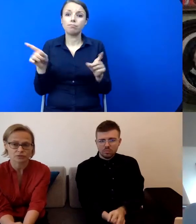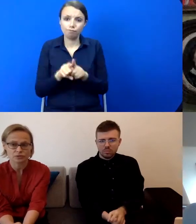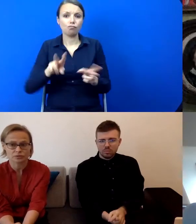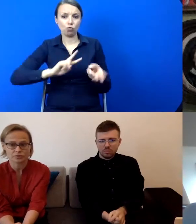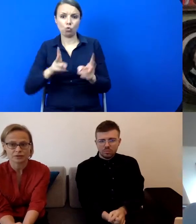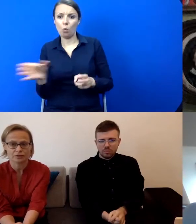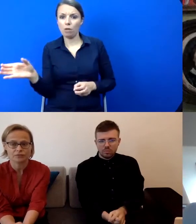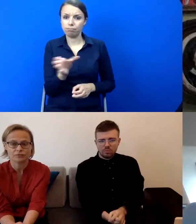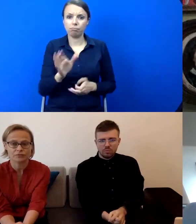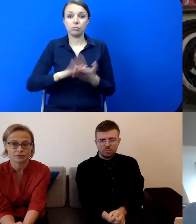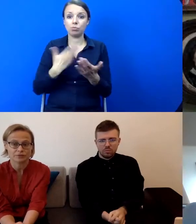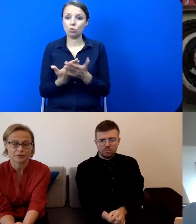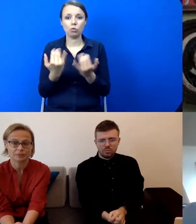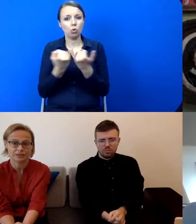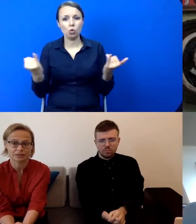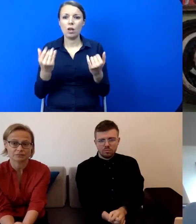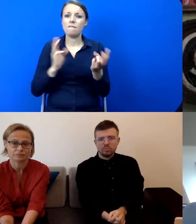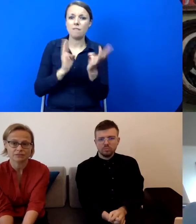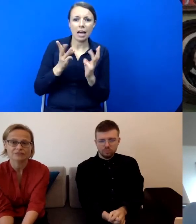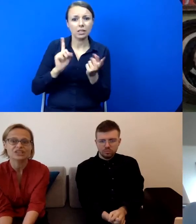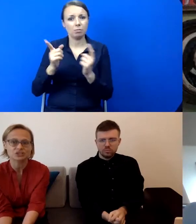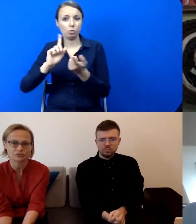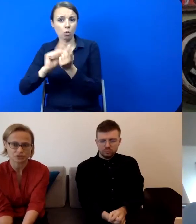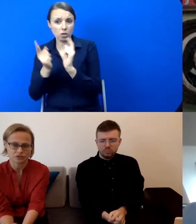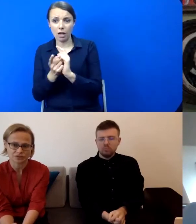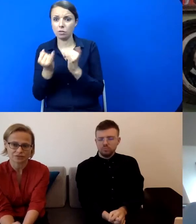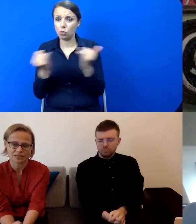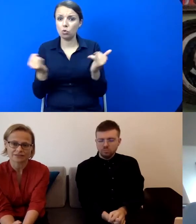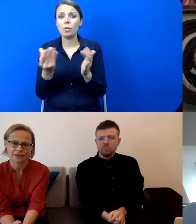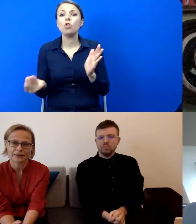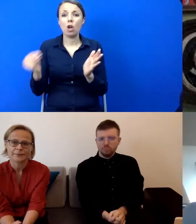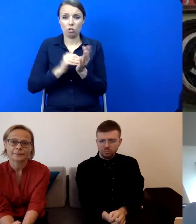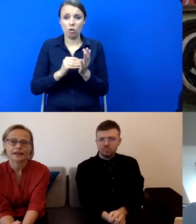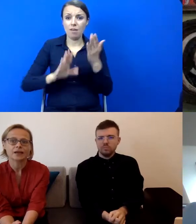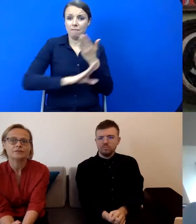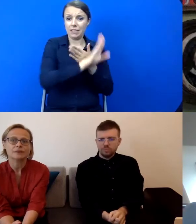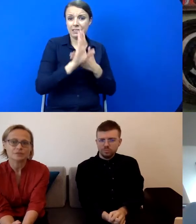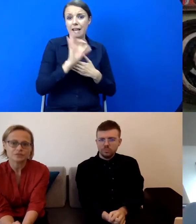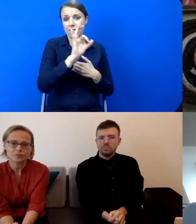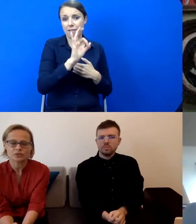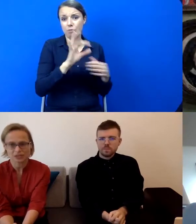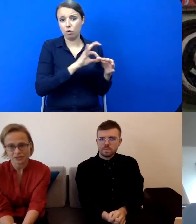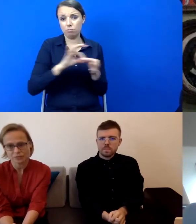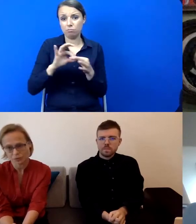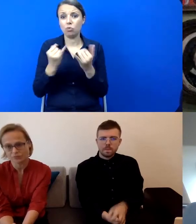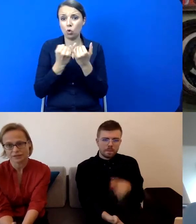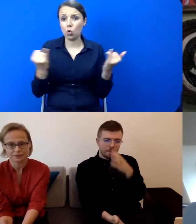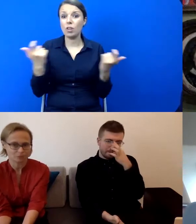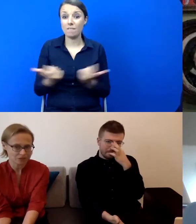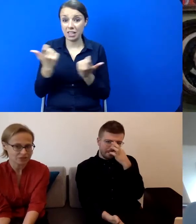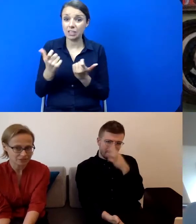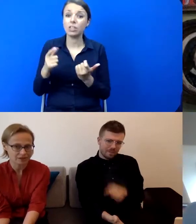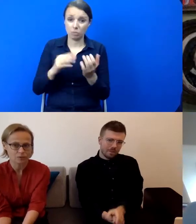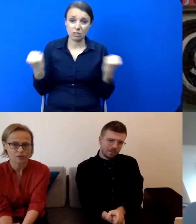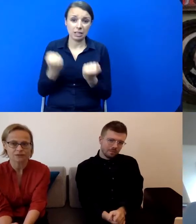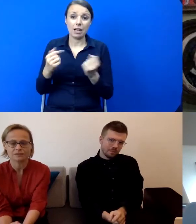które się u nas odbywają, w takich wydarzeń towarzyszących wystawie. No ale mamy świadomość, że nie każdy może w danym